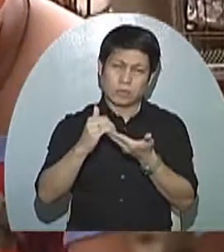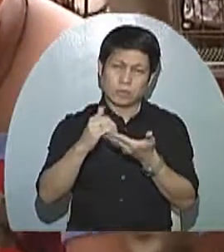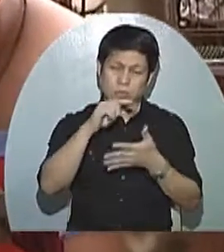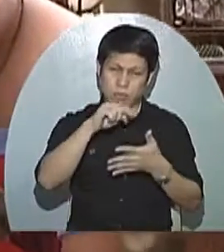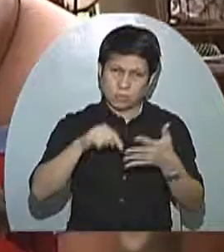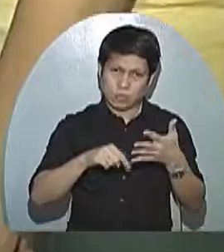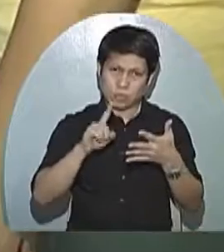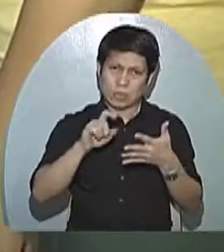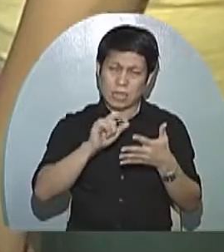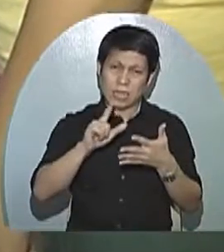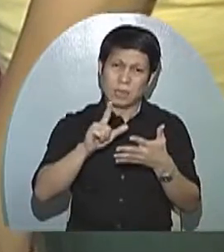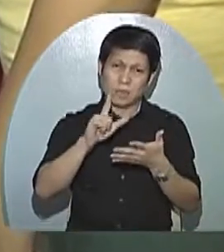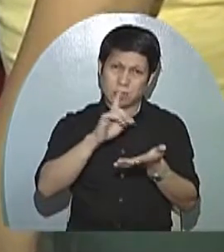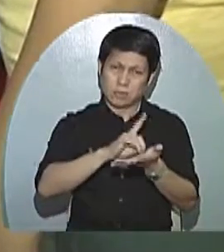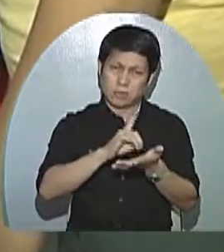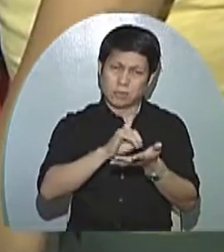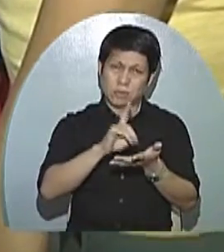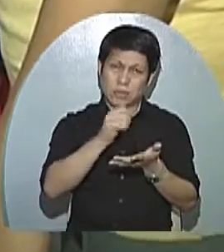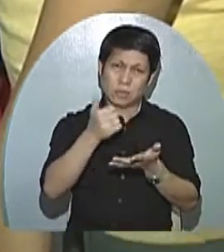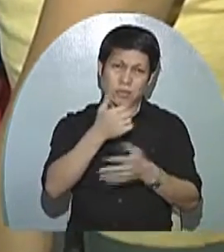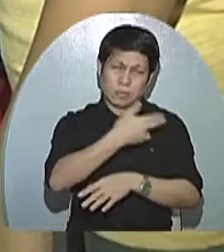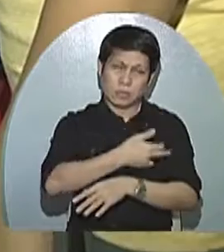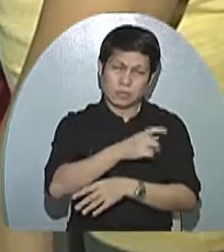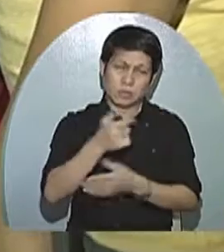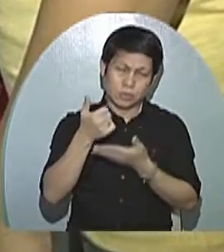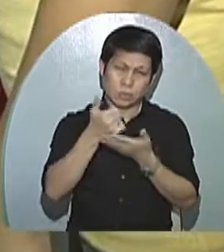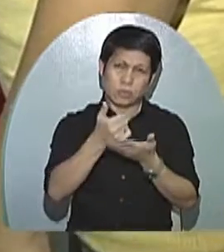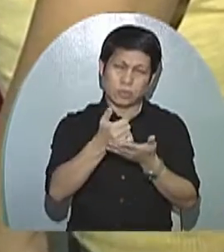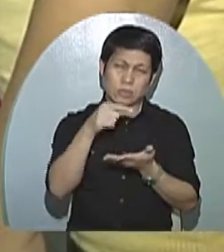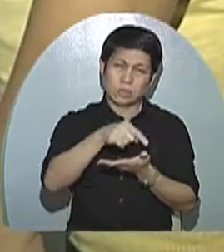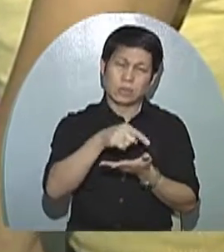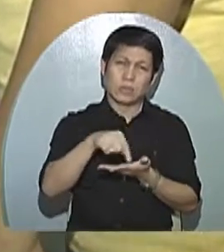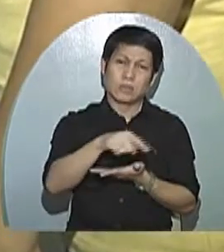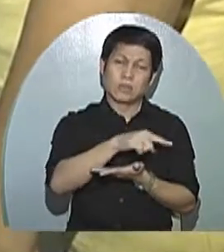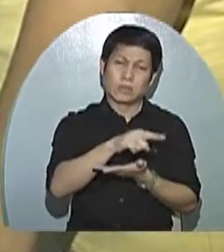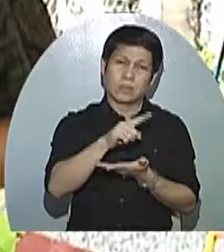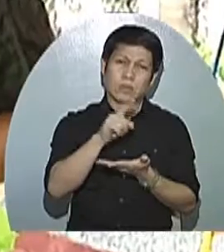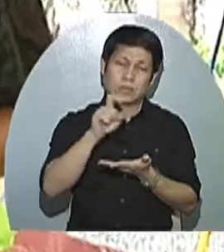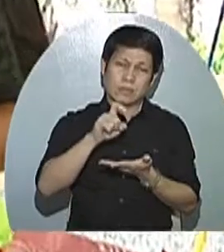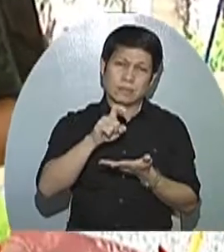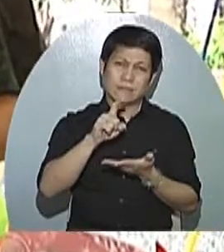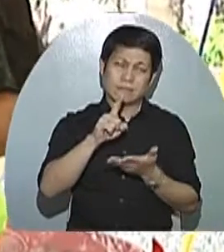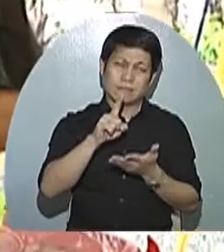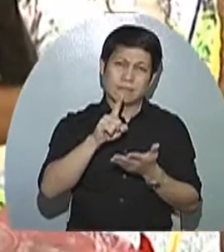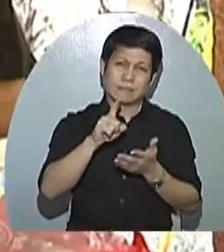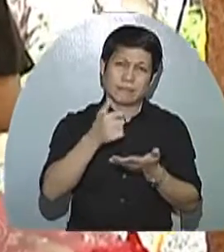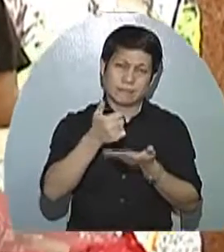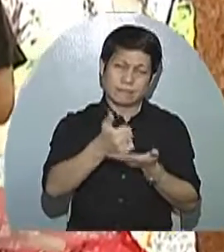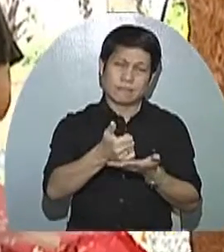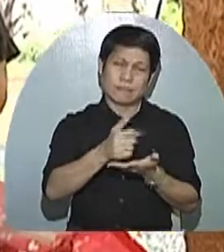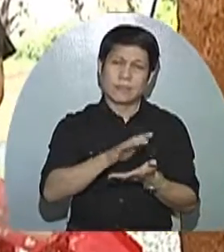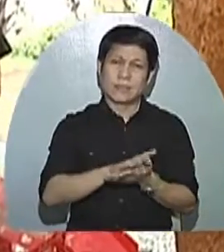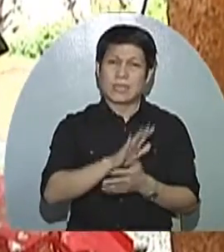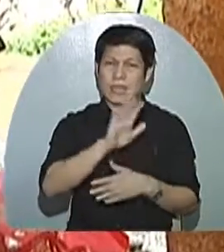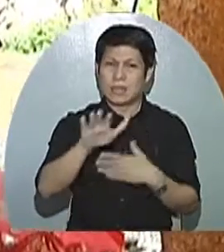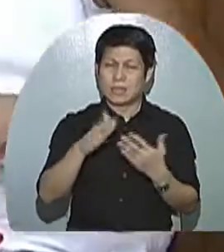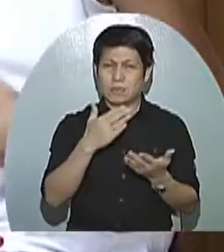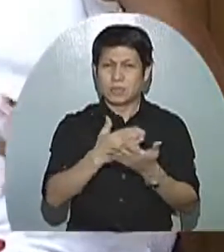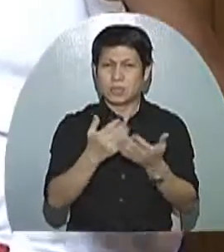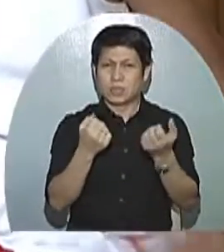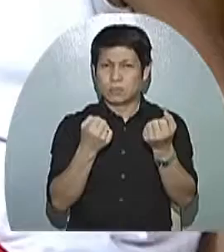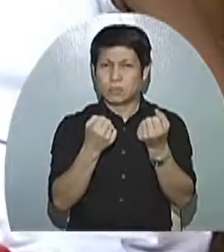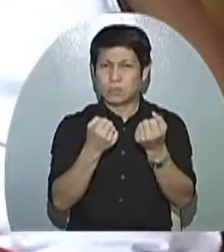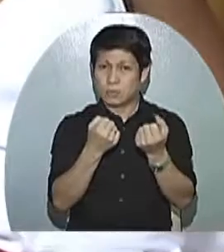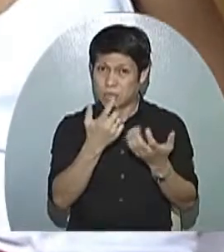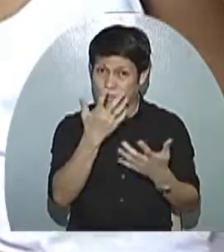kapwa kumahal ko at ng mga medical institutions na tumutulong sa ating mga kababayang nangangailangan. Sa